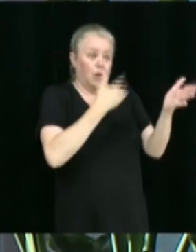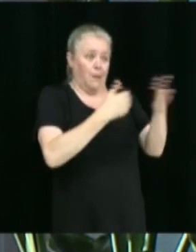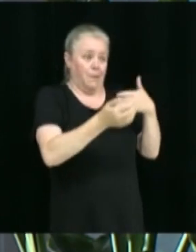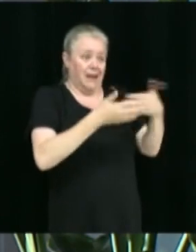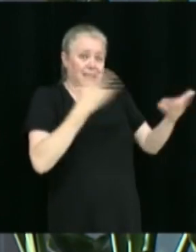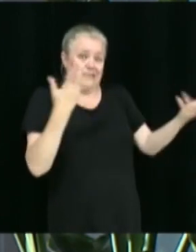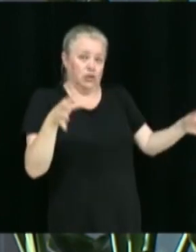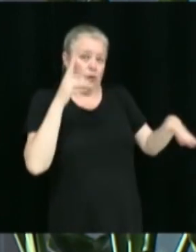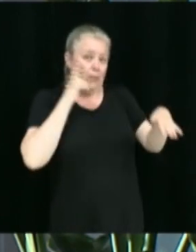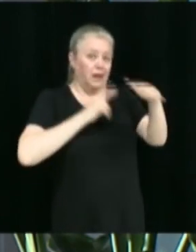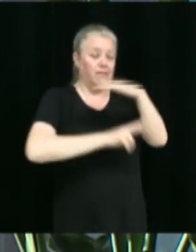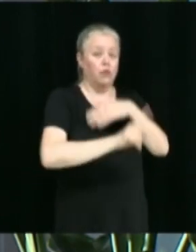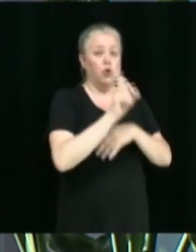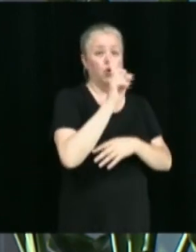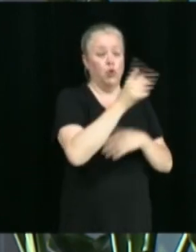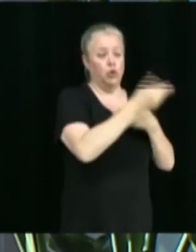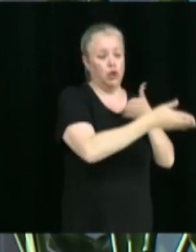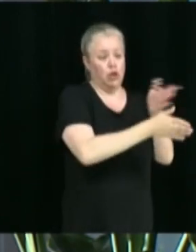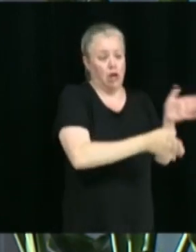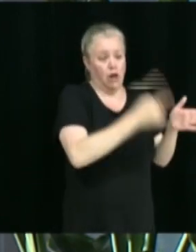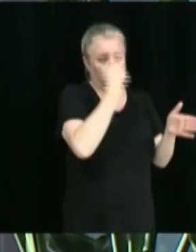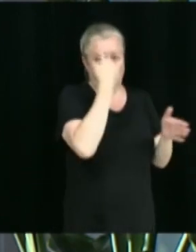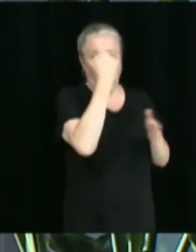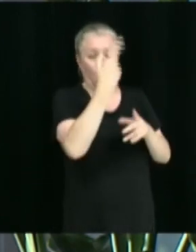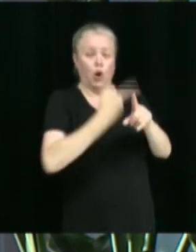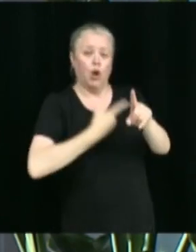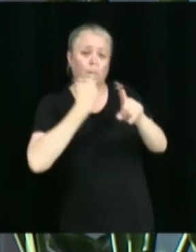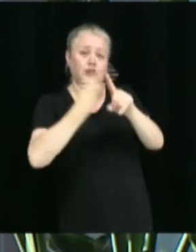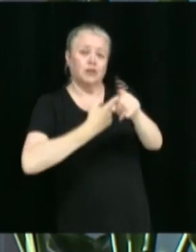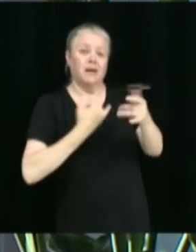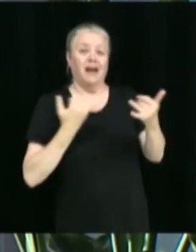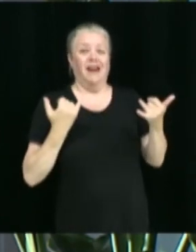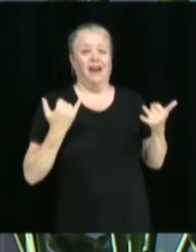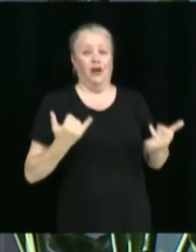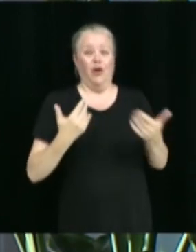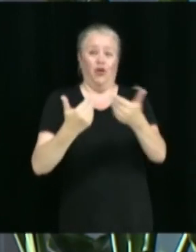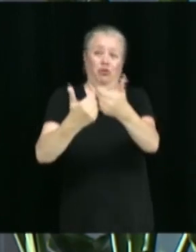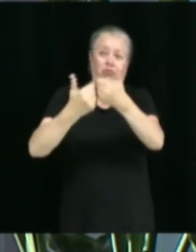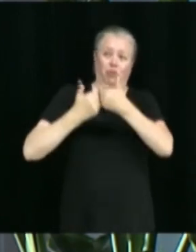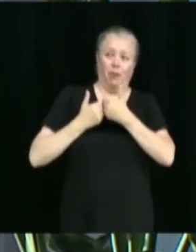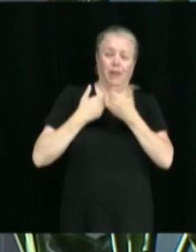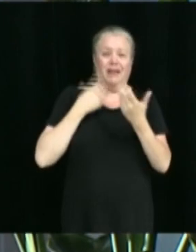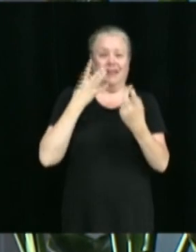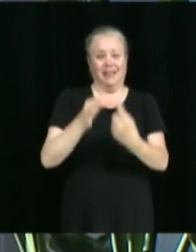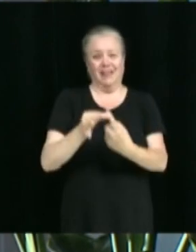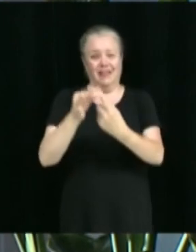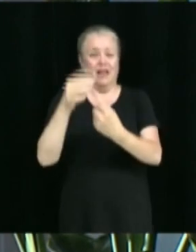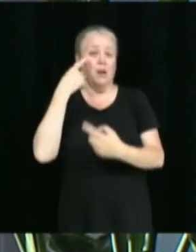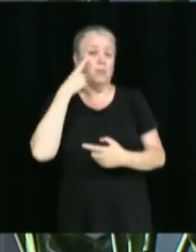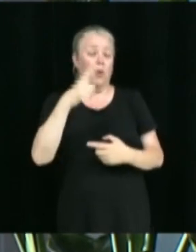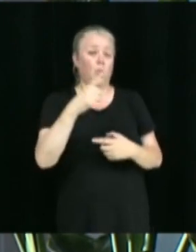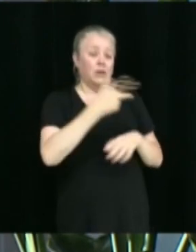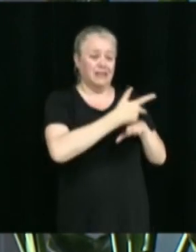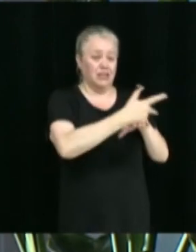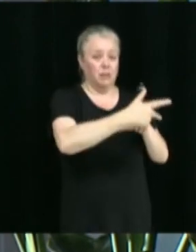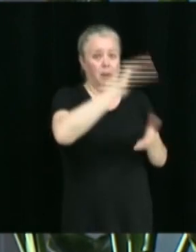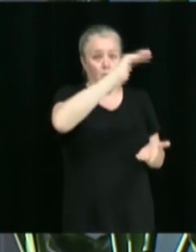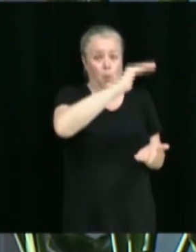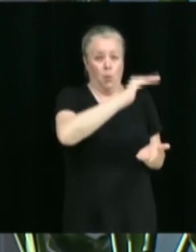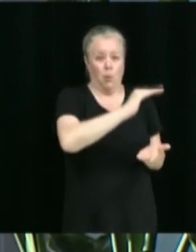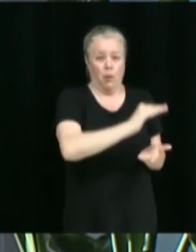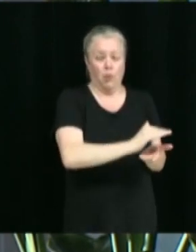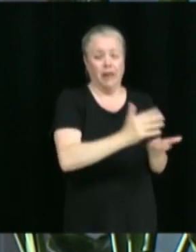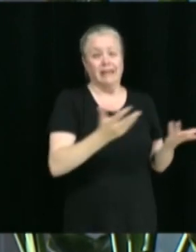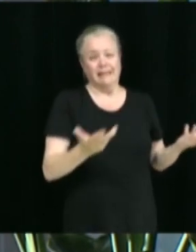qui occasionnait de plus en plus de demandes de dérogation mineure pour réduire le nombre de cases de stationnement. Cette modification fait suite à un avis de la